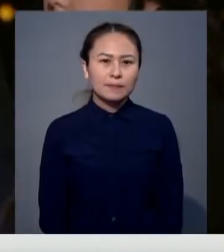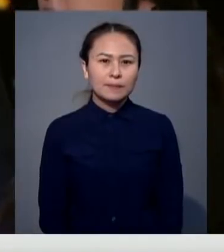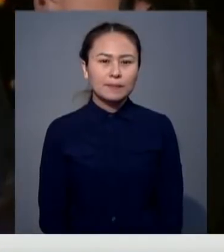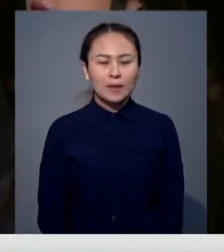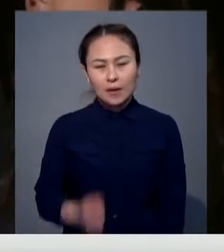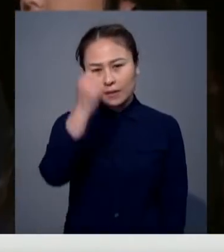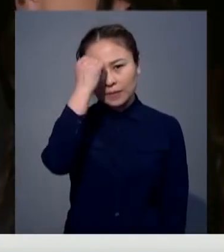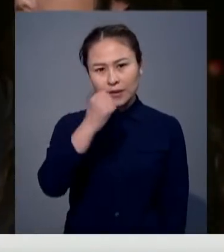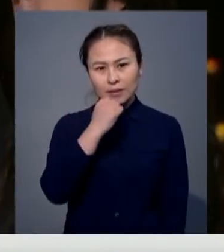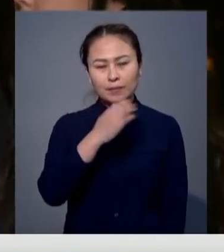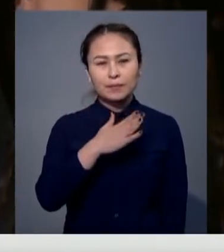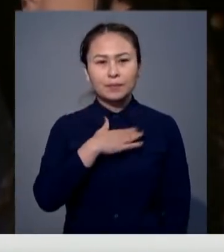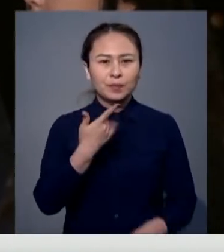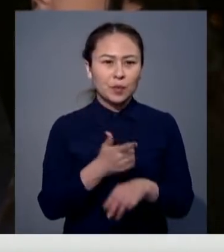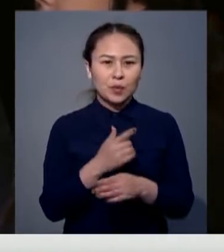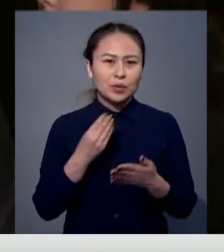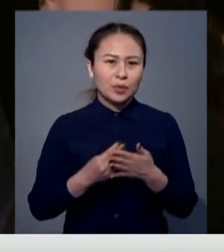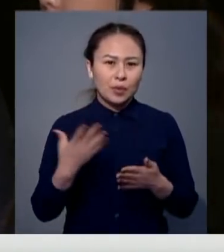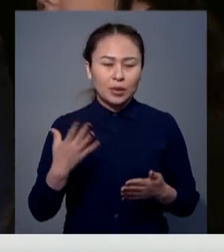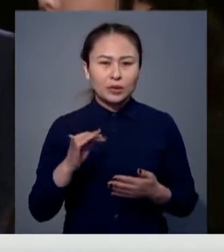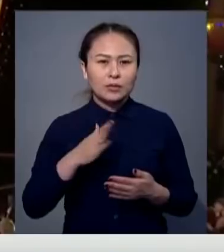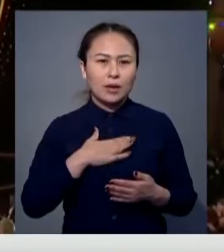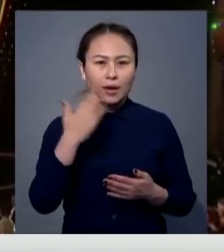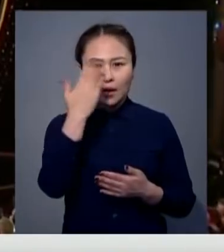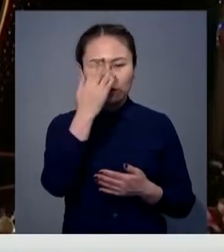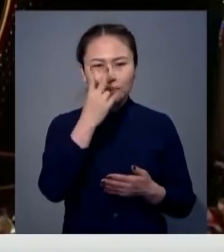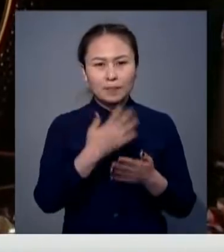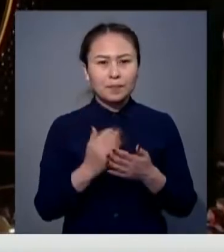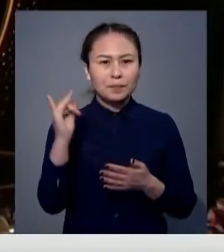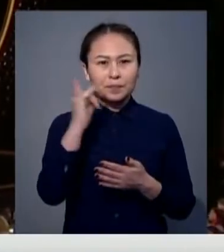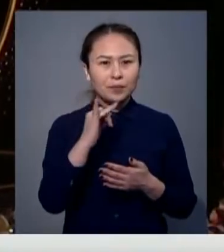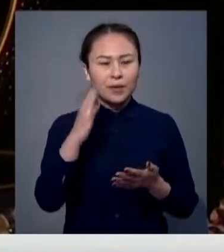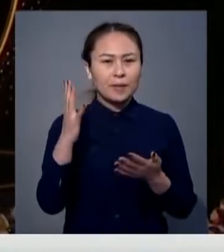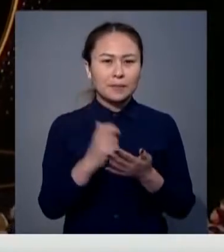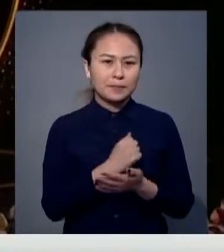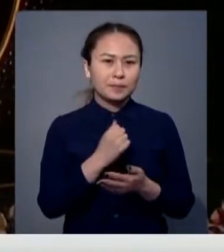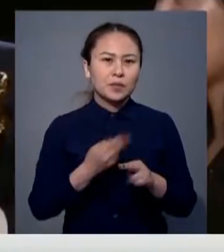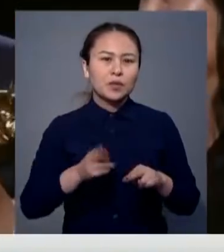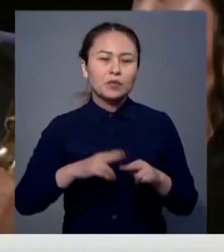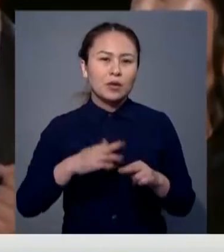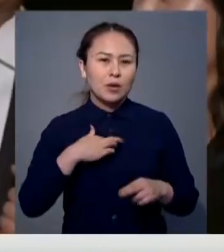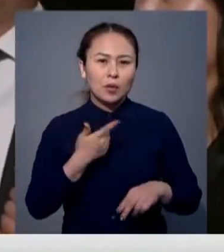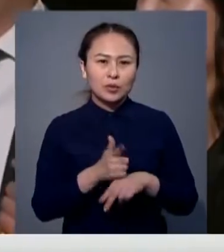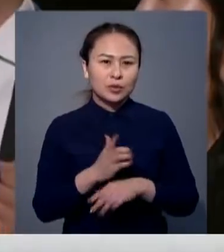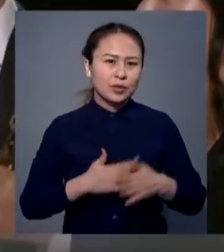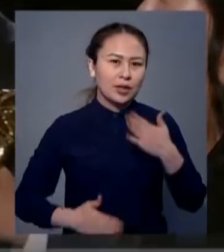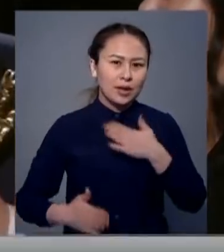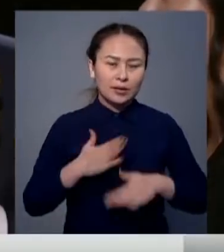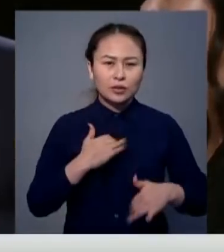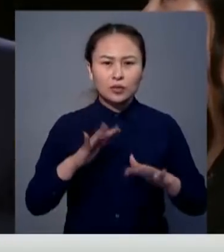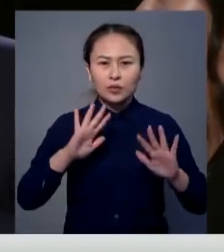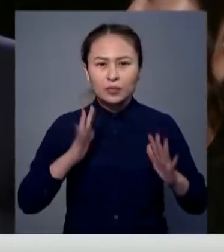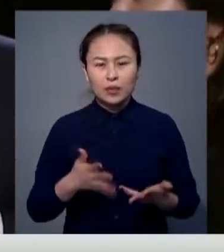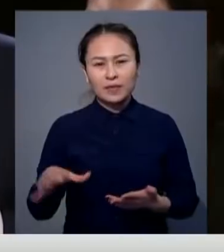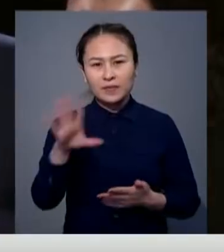Рақмет, бұл мен үшін үлкен мәртебе. Картина кино тарихында ойып тұрып орын алды. Қуаншында шек жоқ. Бұл саладағы